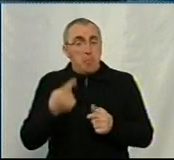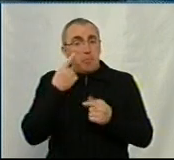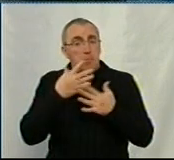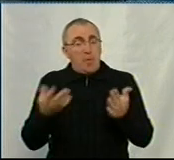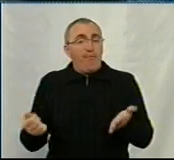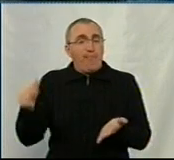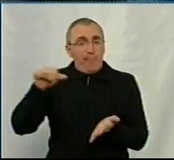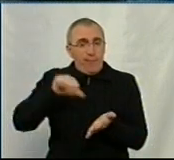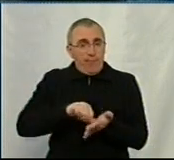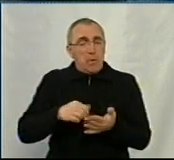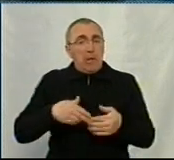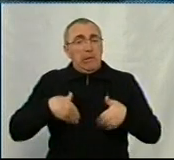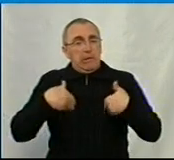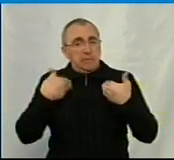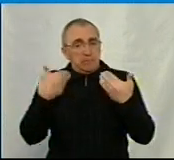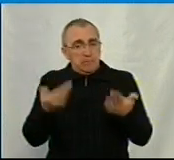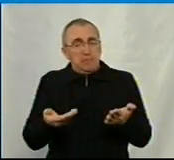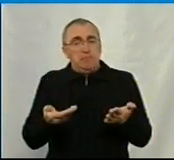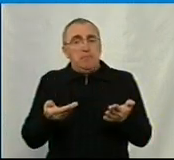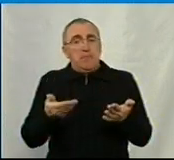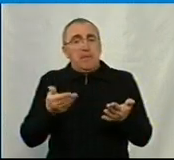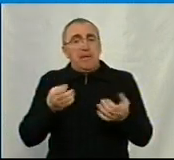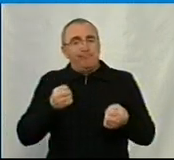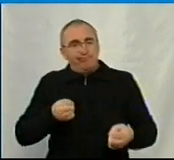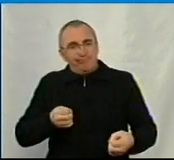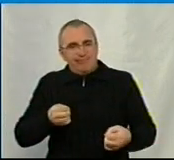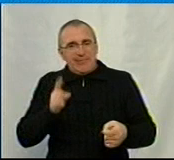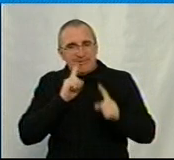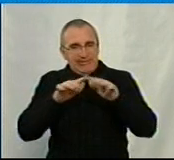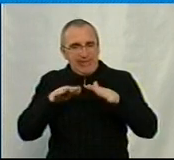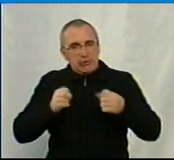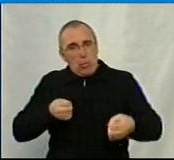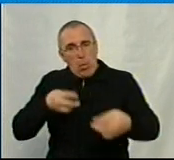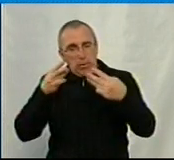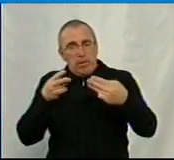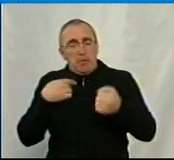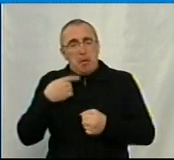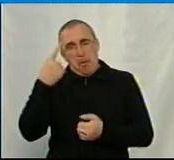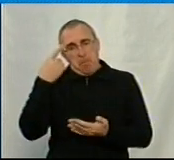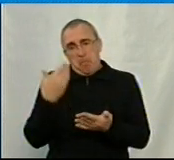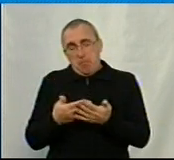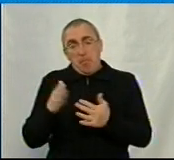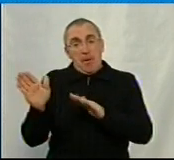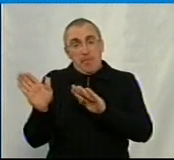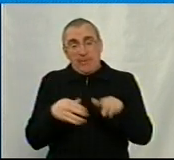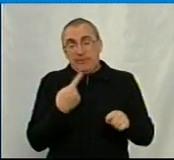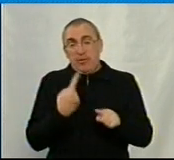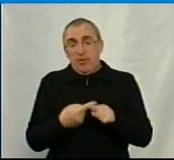того, виступають з подібними ініціативами проведення сесій онлайн. Але я чомусь прогнозую, що після